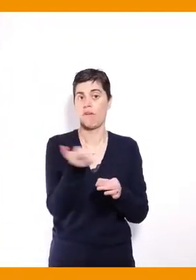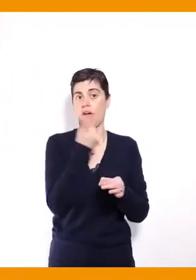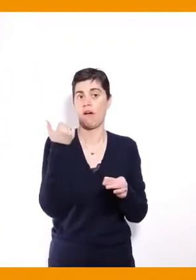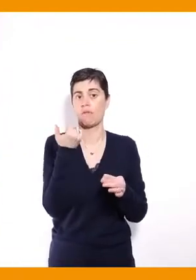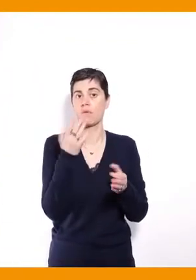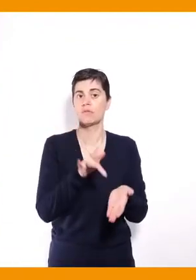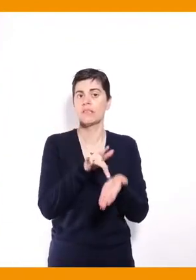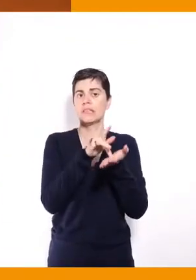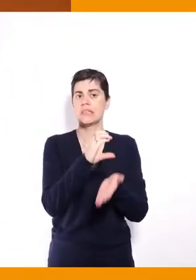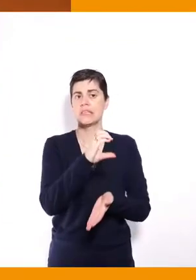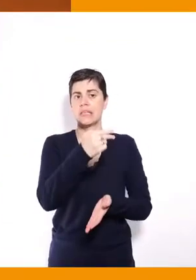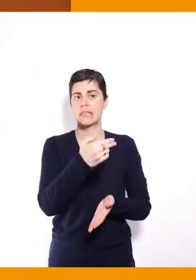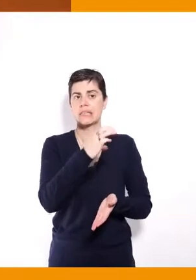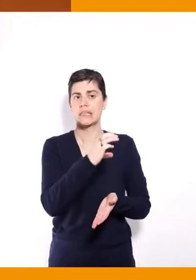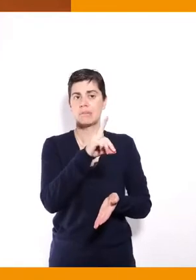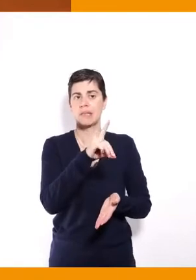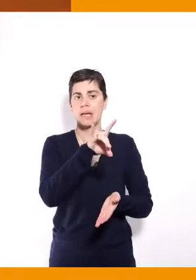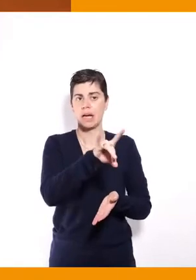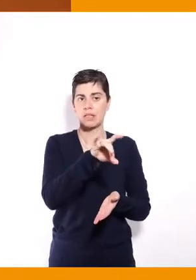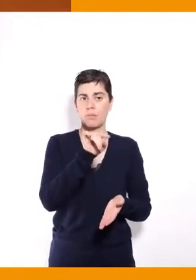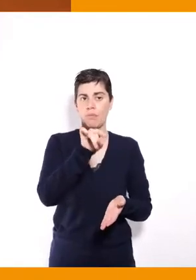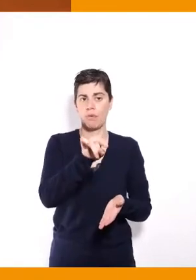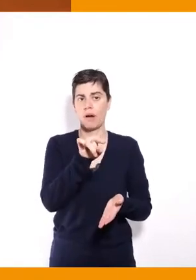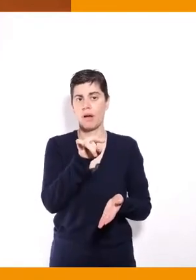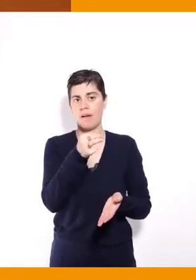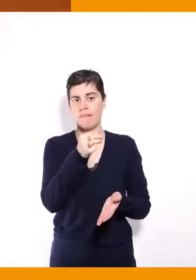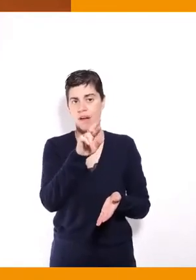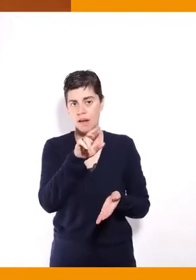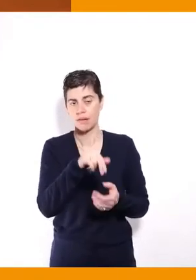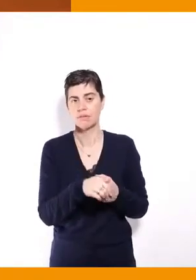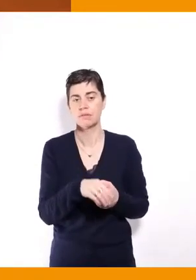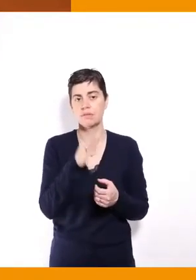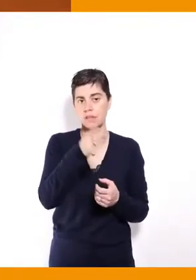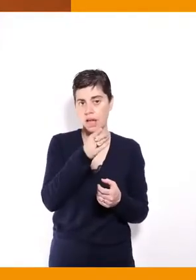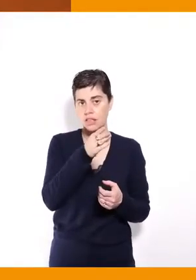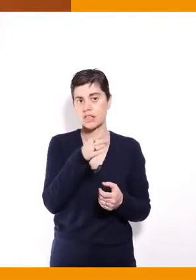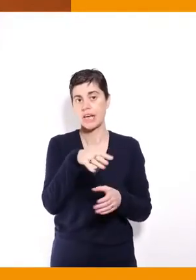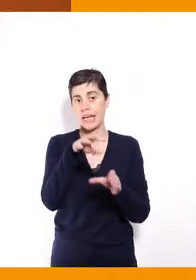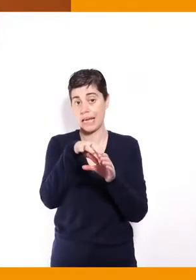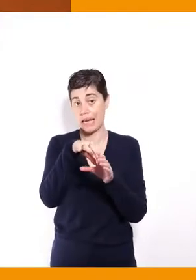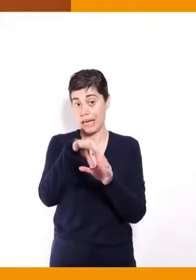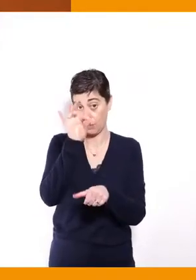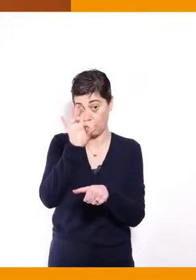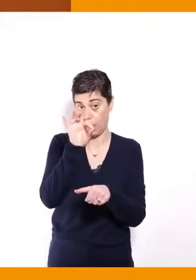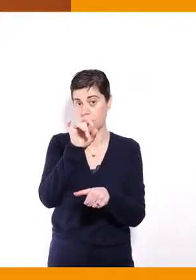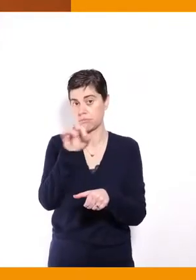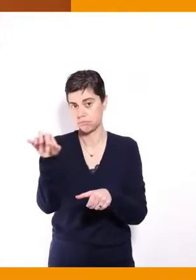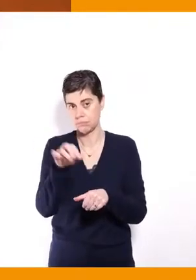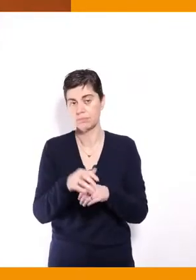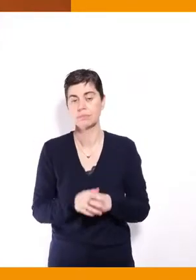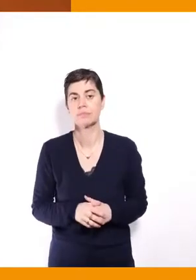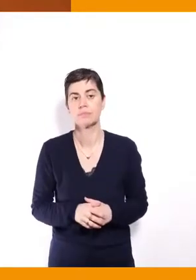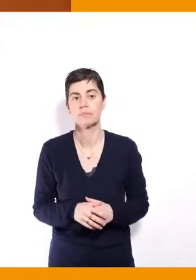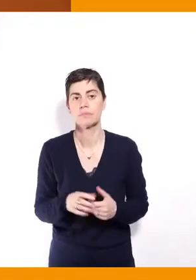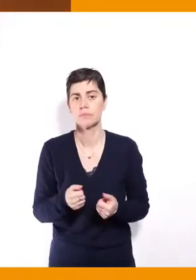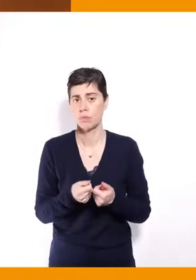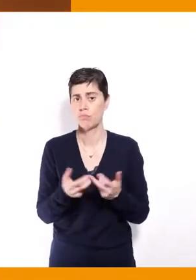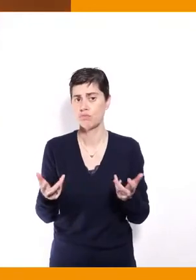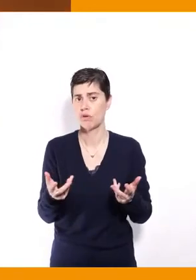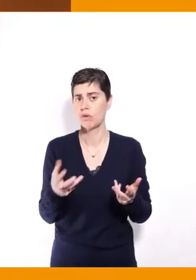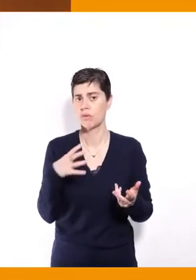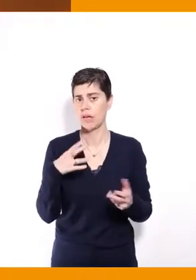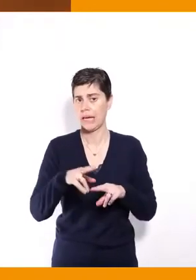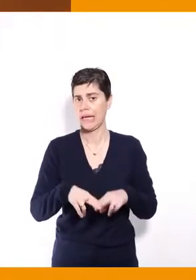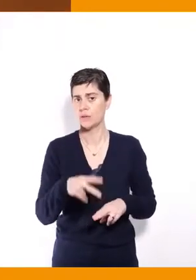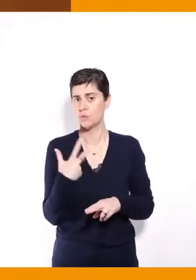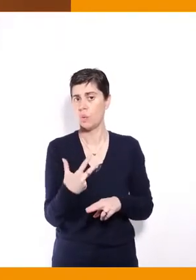.fr. Flash électoral dans le... Très bien. Et donc, il y en aura un toutes les semaines, donc il y en a encore trois avant